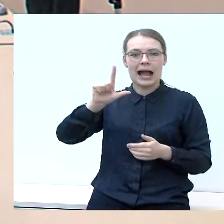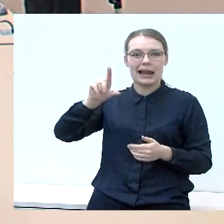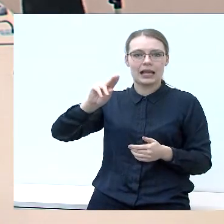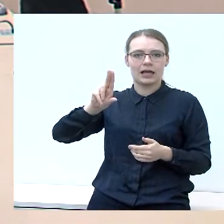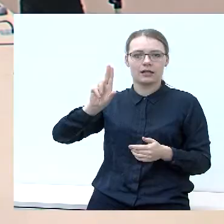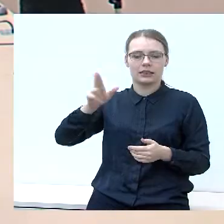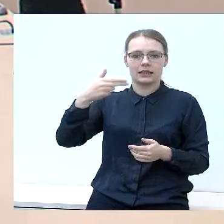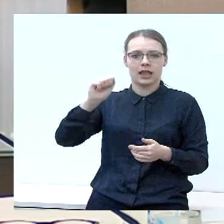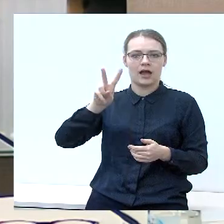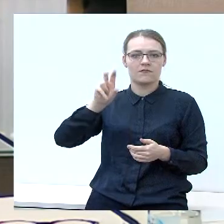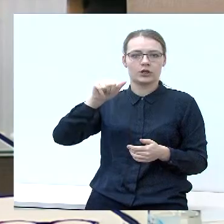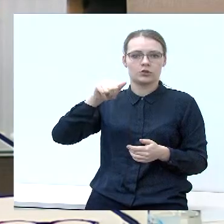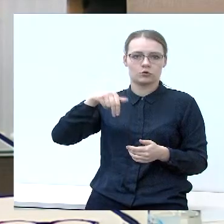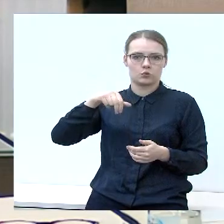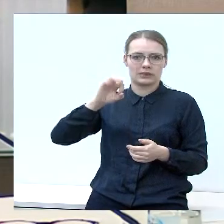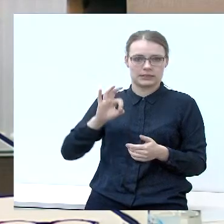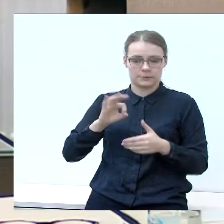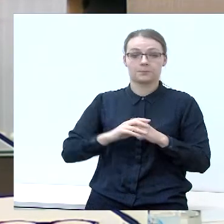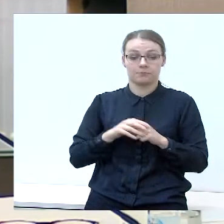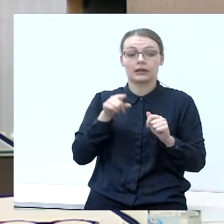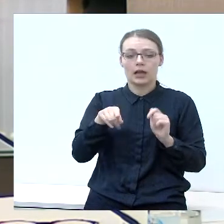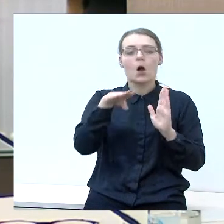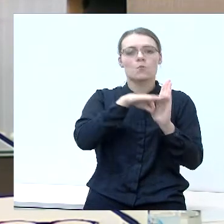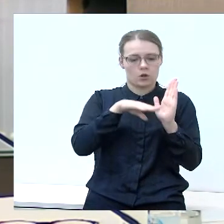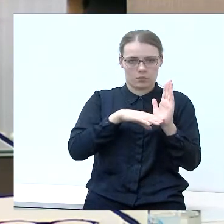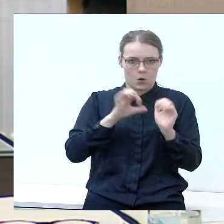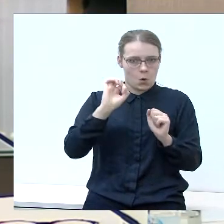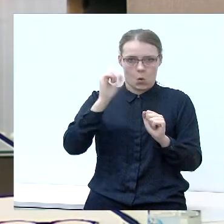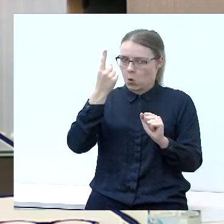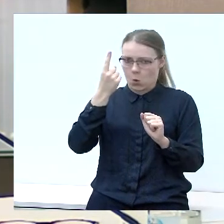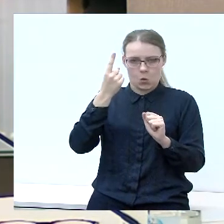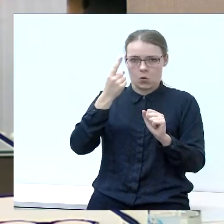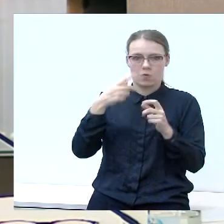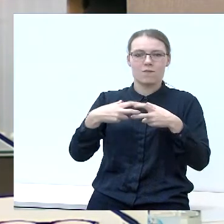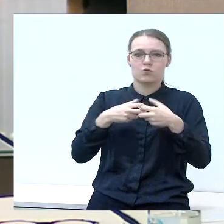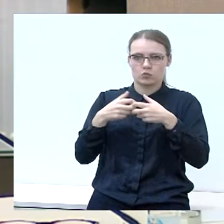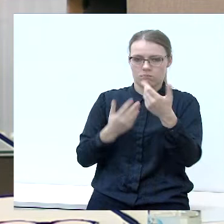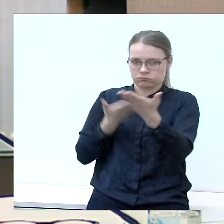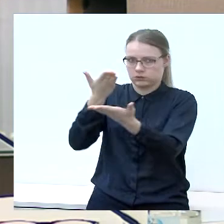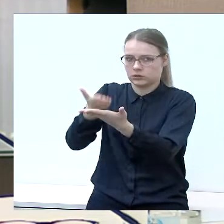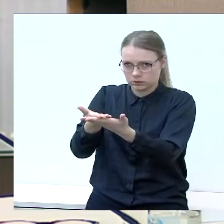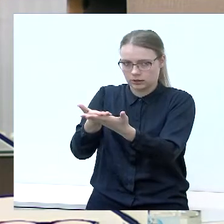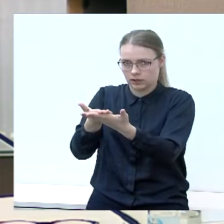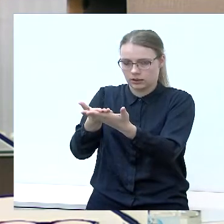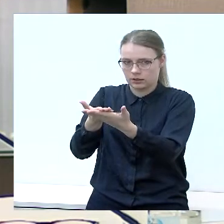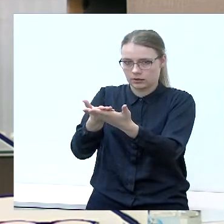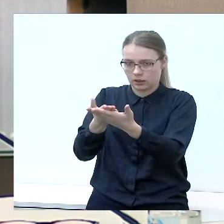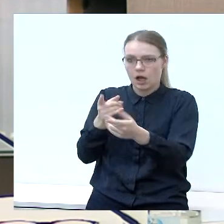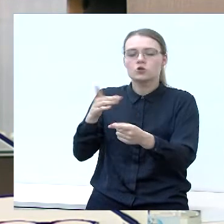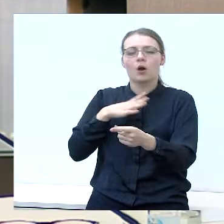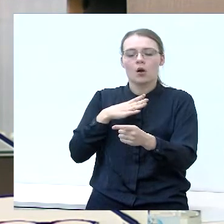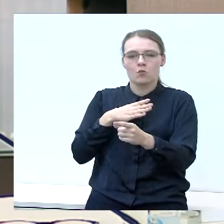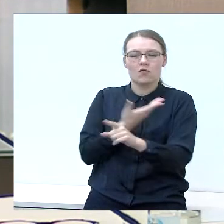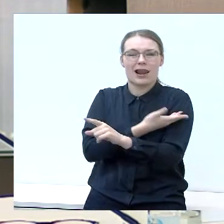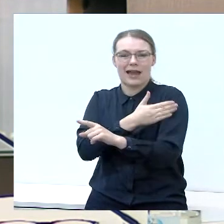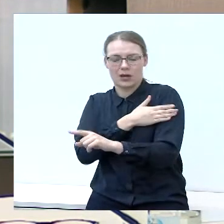Aš norėčiau pastebėti, kad ta programa tik pirmą kartą Briuselyje buvo pristatyta, tai buvo daryta dar tik studija Lenkų ir Lietuvių